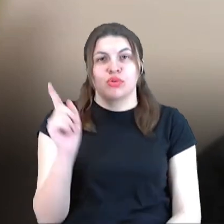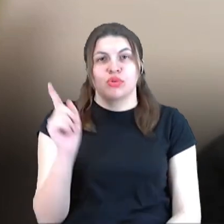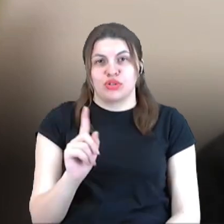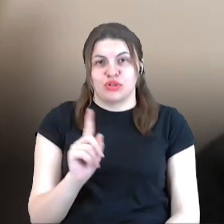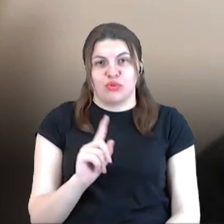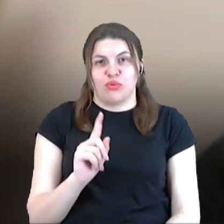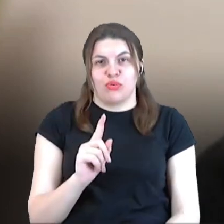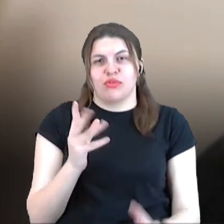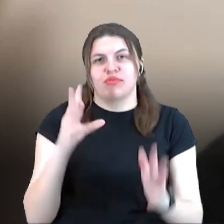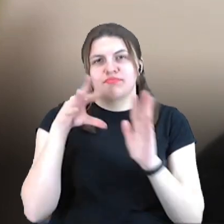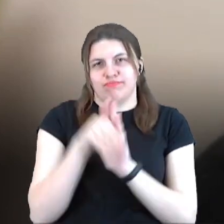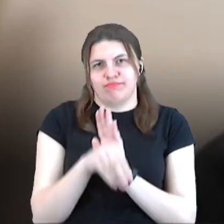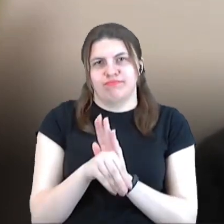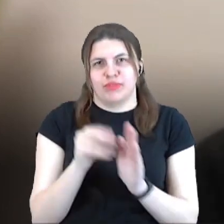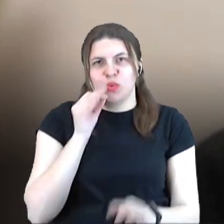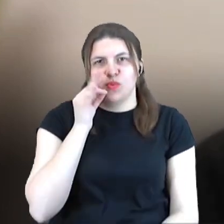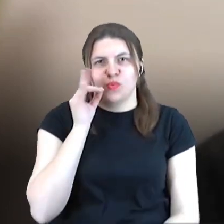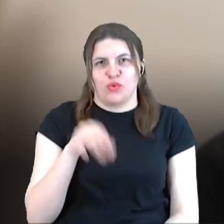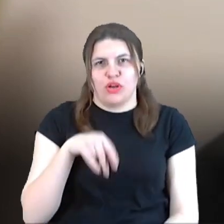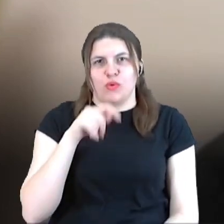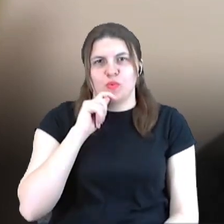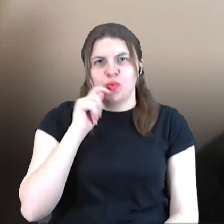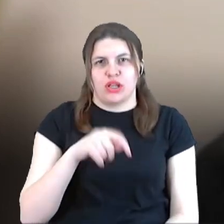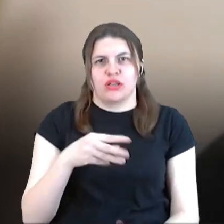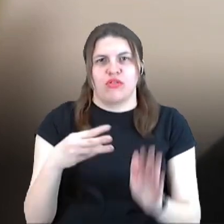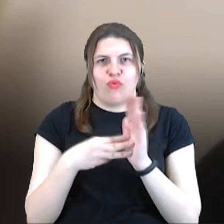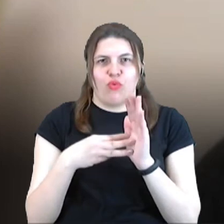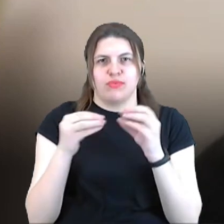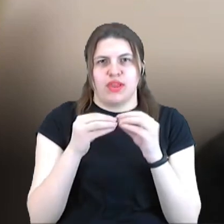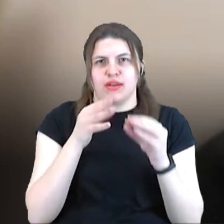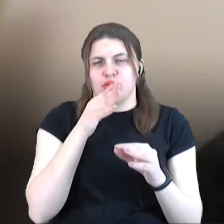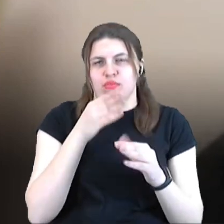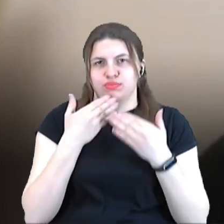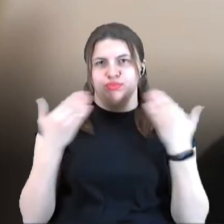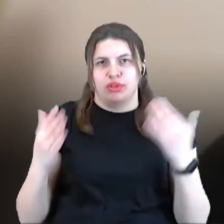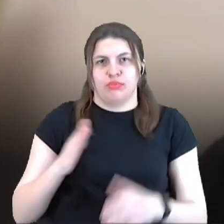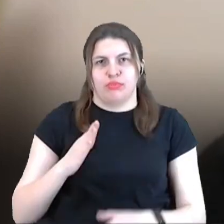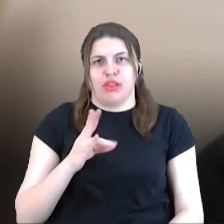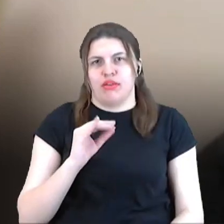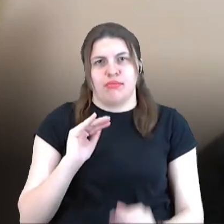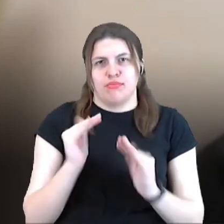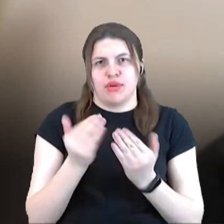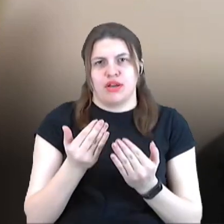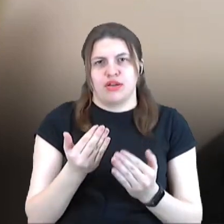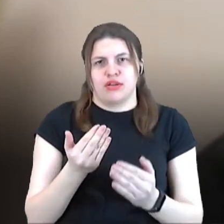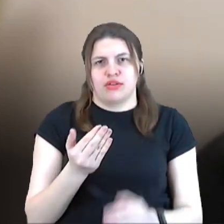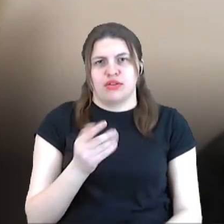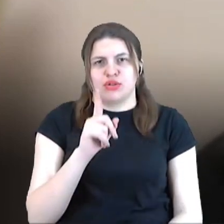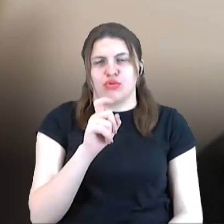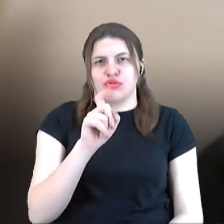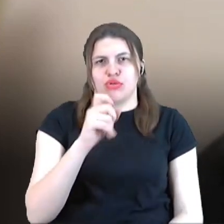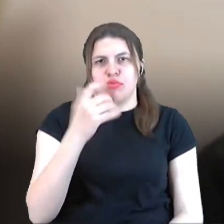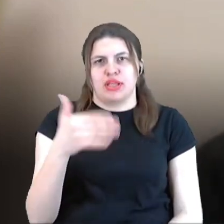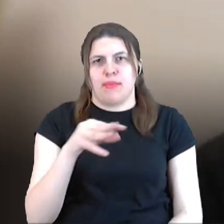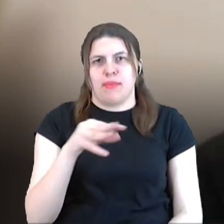урахуванням українського досвіду останніх там 8-10 років, не менше, як 100-150 мільйонів доларів,